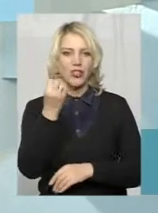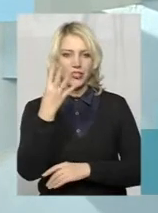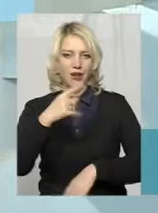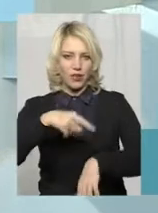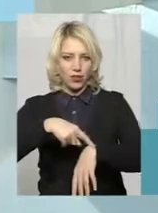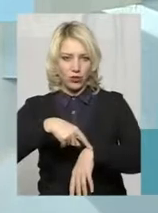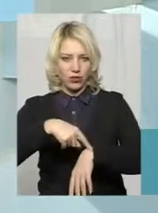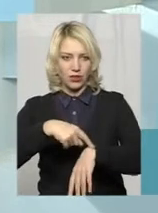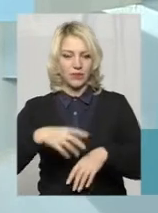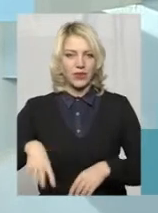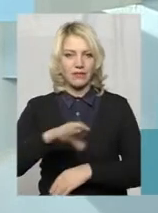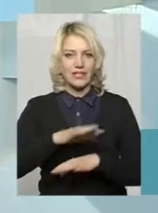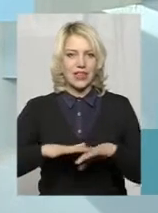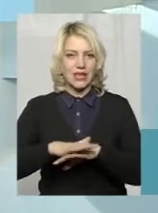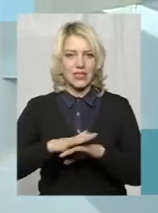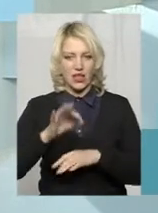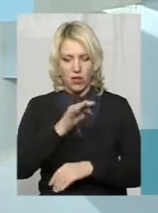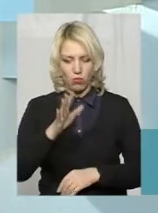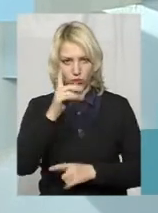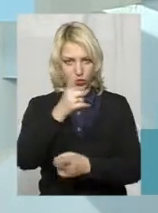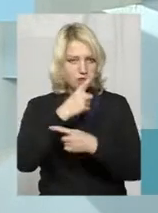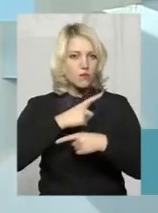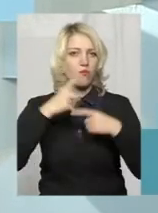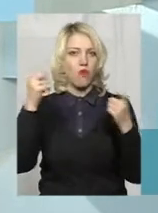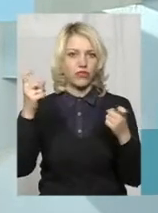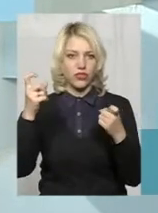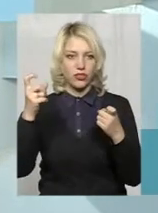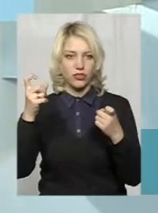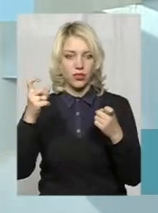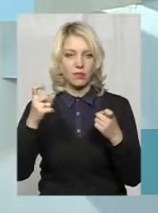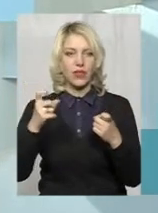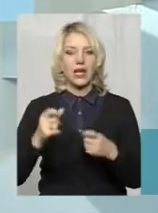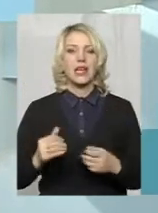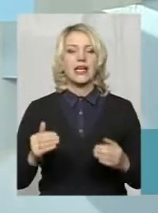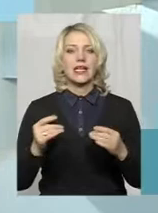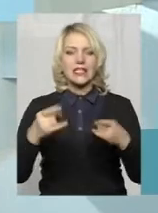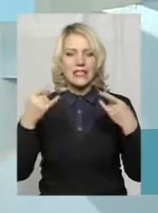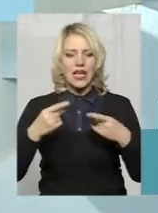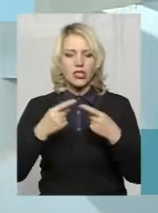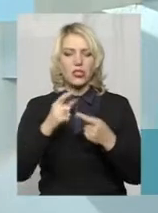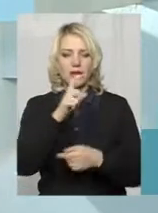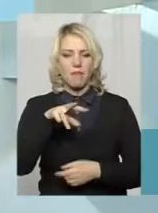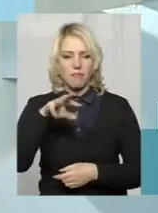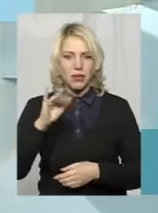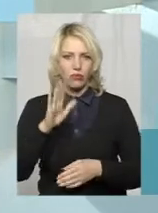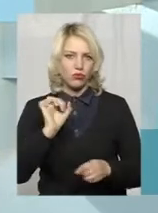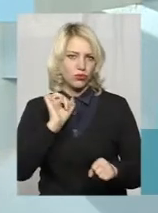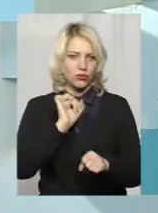все населення області буде сповіщено засобом масової інформації, будуть зупинені